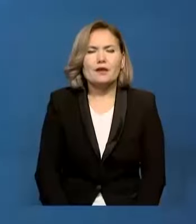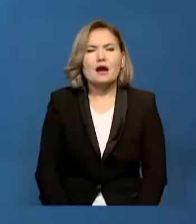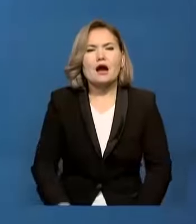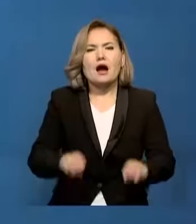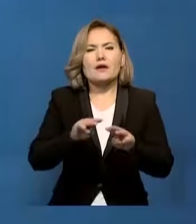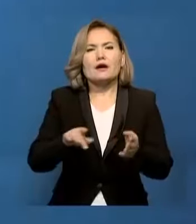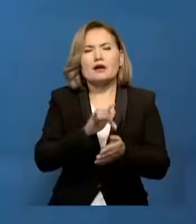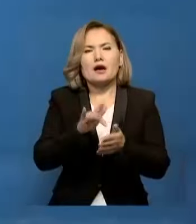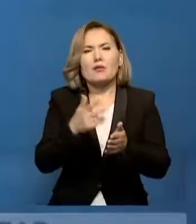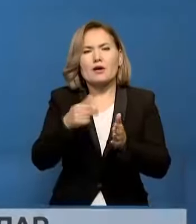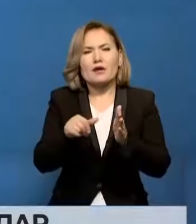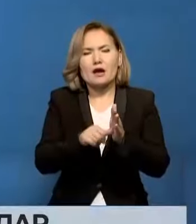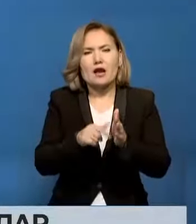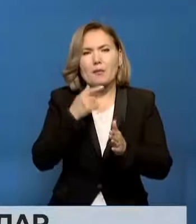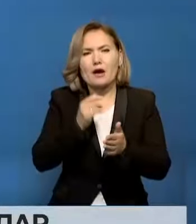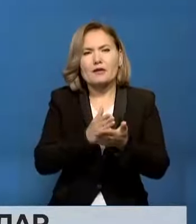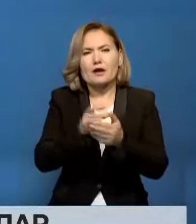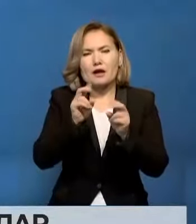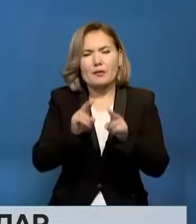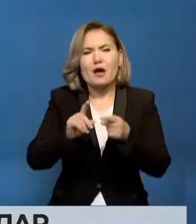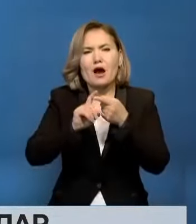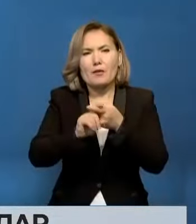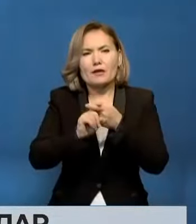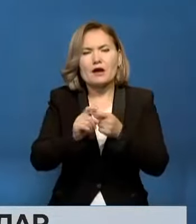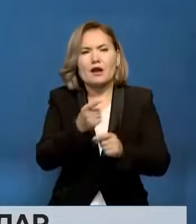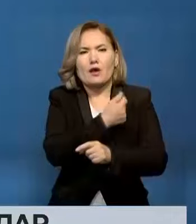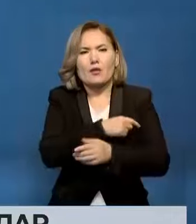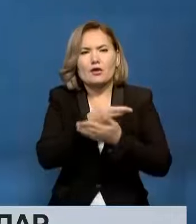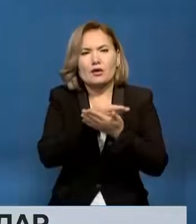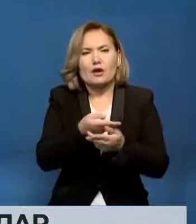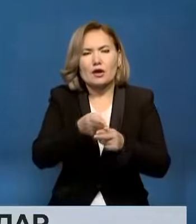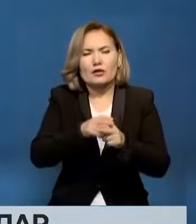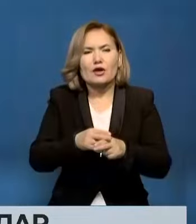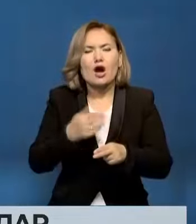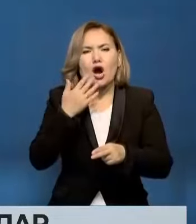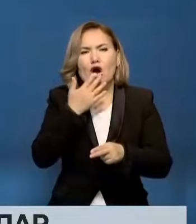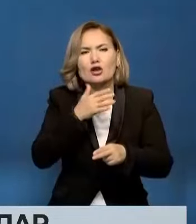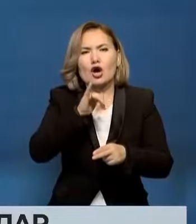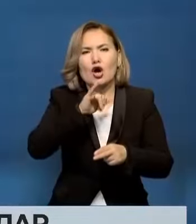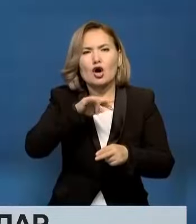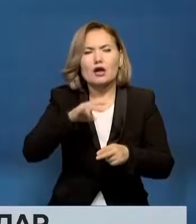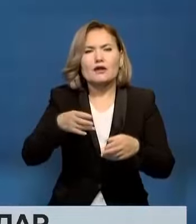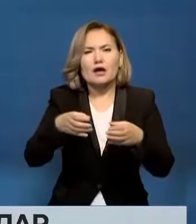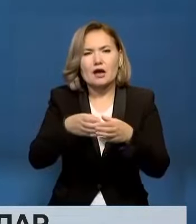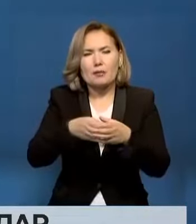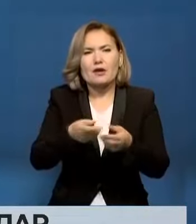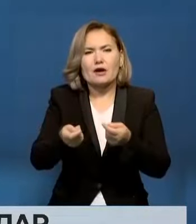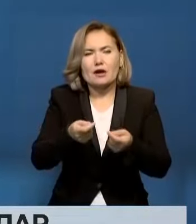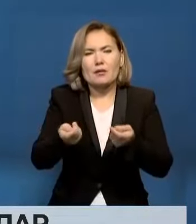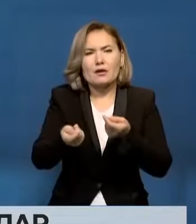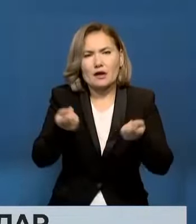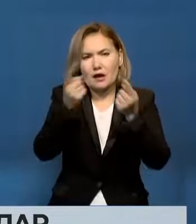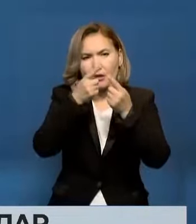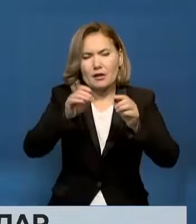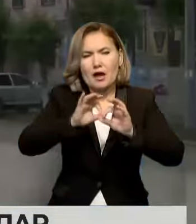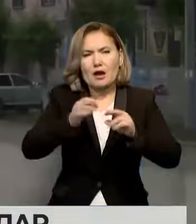Теміртауда 36 әскери қызметші жұқпалау ұрулар ауруханасына түсті. Бұл туралы ұлттығылан орталық өңілік қолбашылығының баспасөз